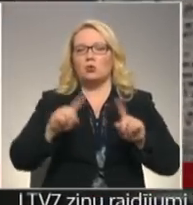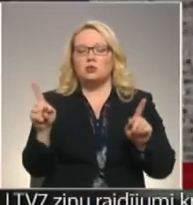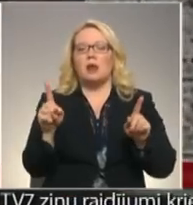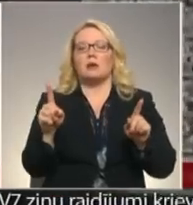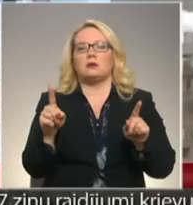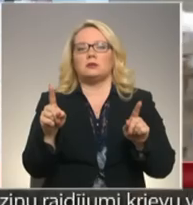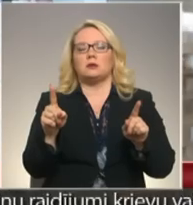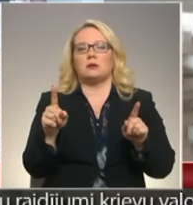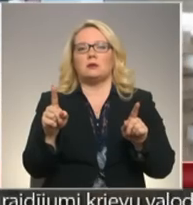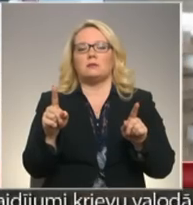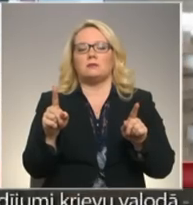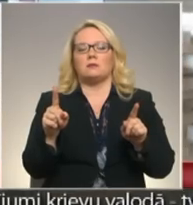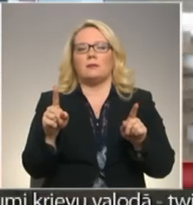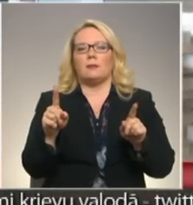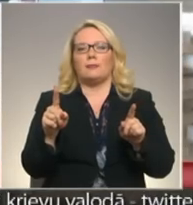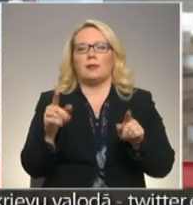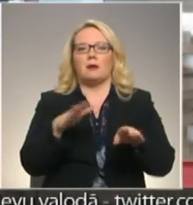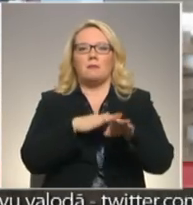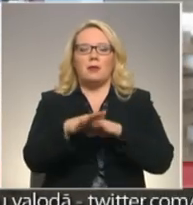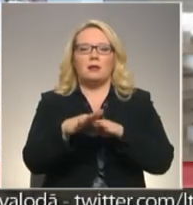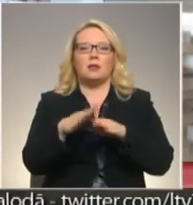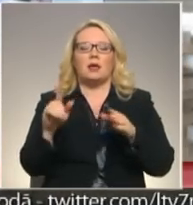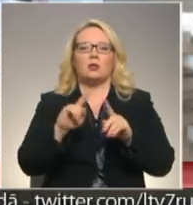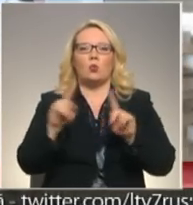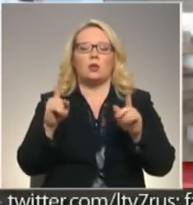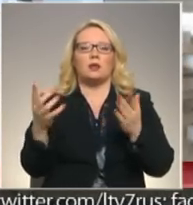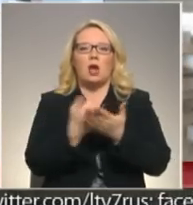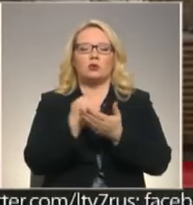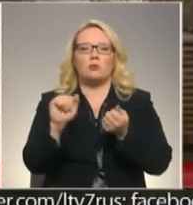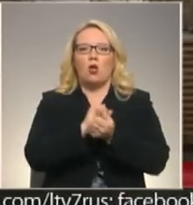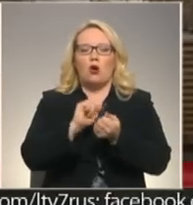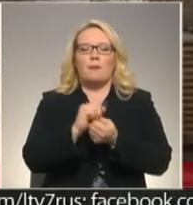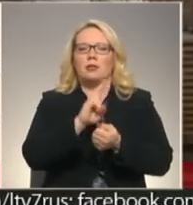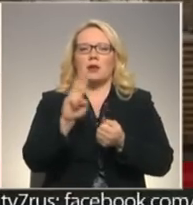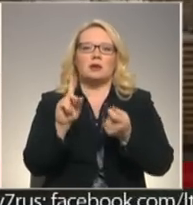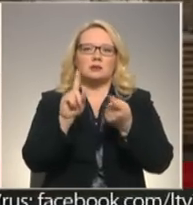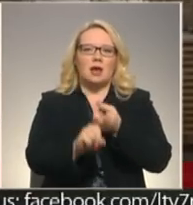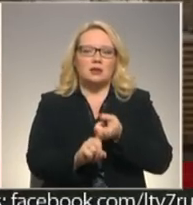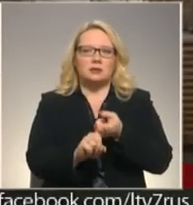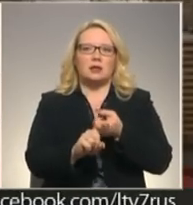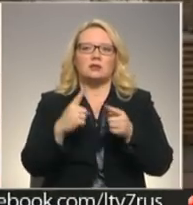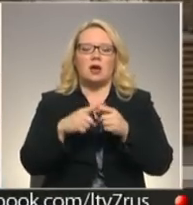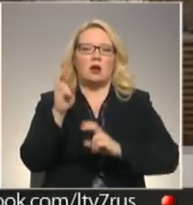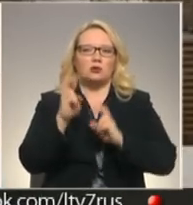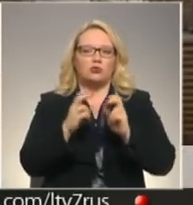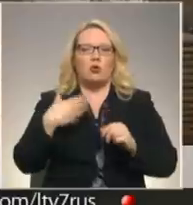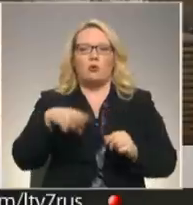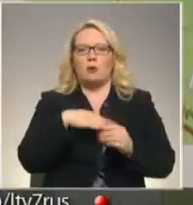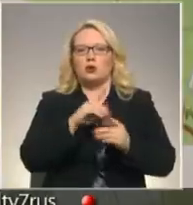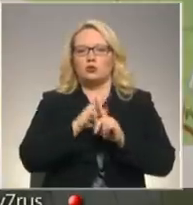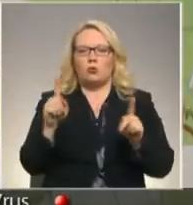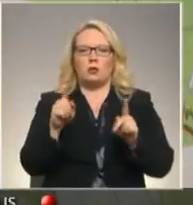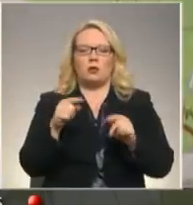pildam attīcē būs dokumentus, kas ir saistīts ar izostušumus. Mēs ir obligāti izostušumus.